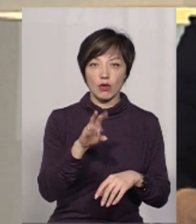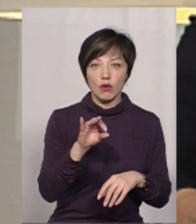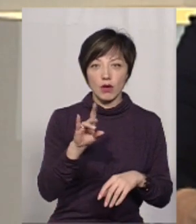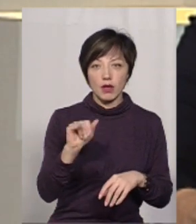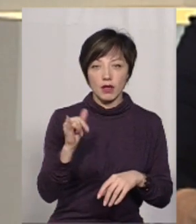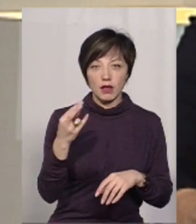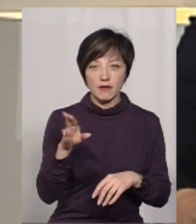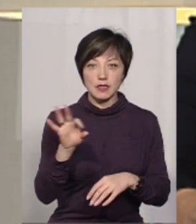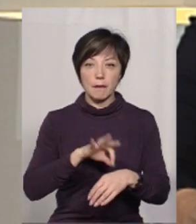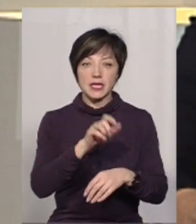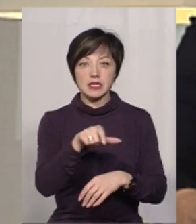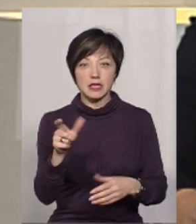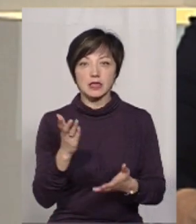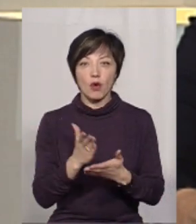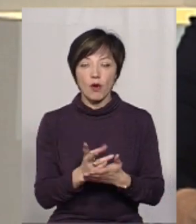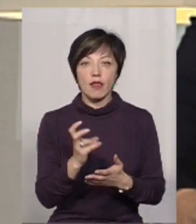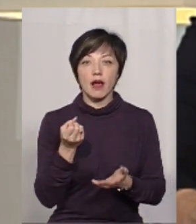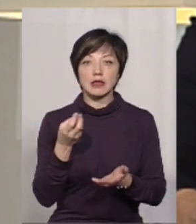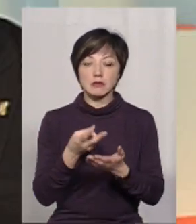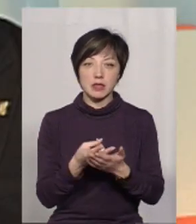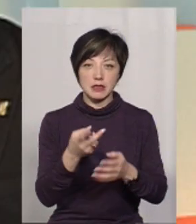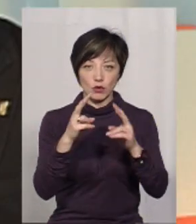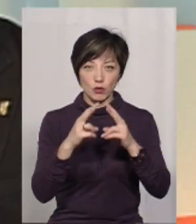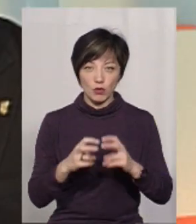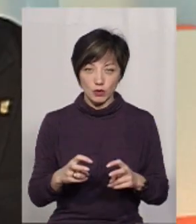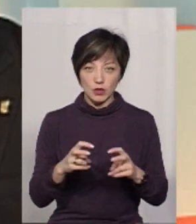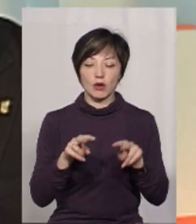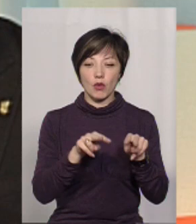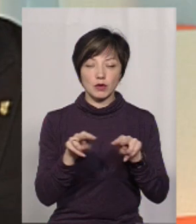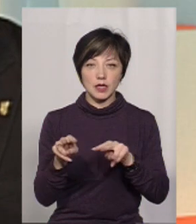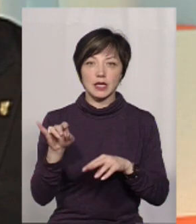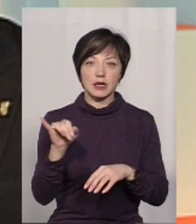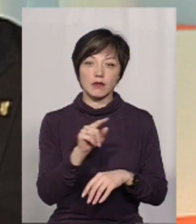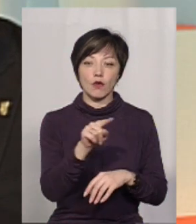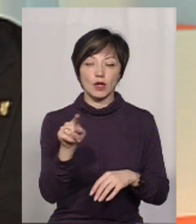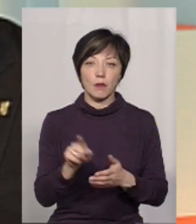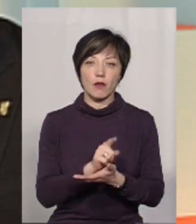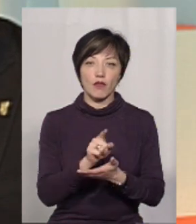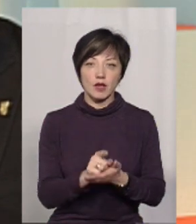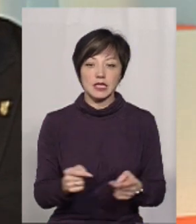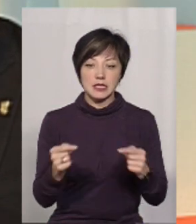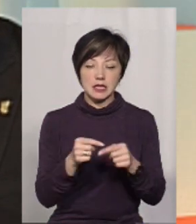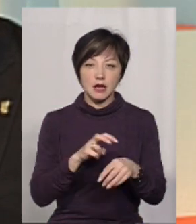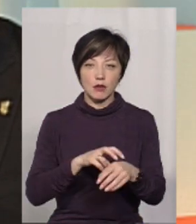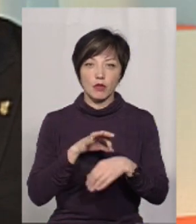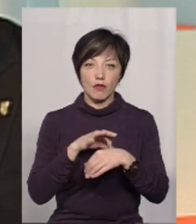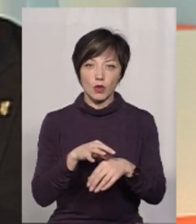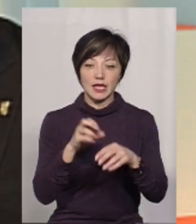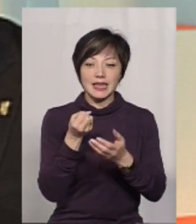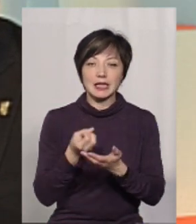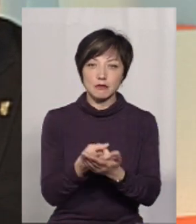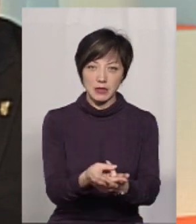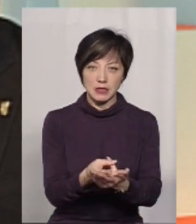Всі пацієнти знаходяться на диспансерному спостереженні, і вони повинні, саме ці лікарі, проводити